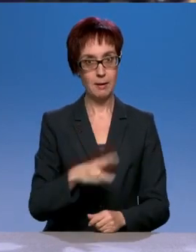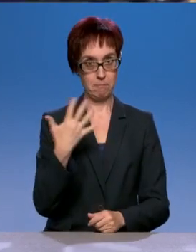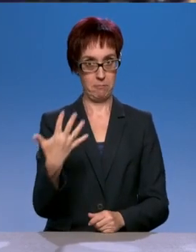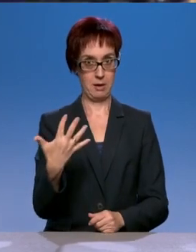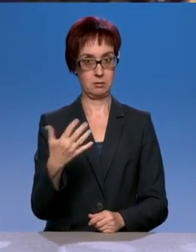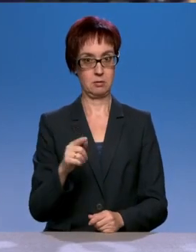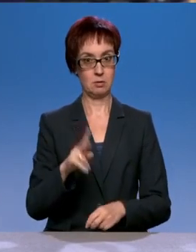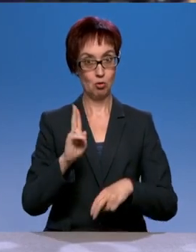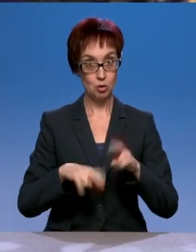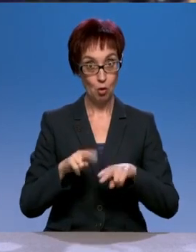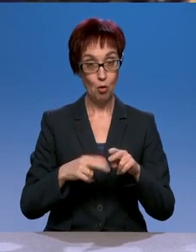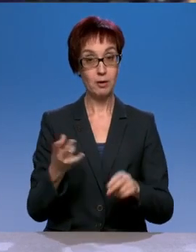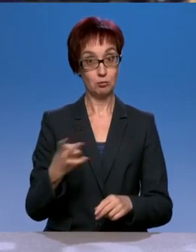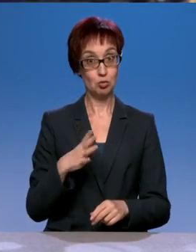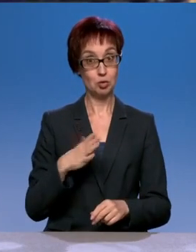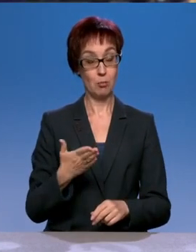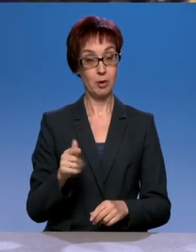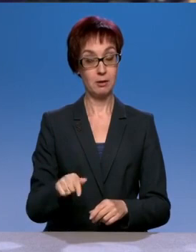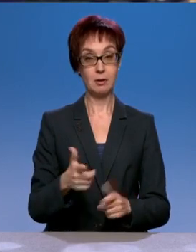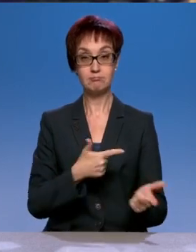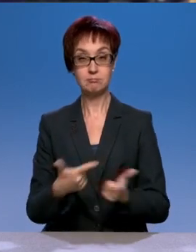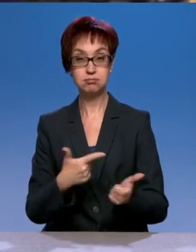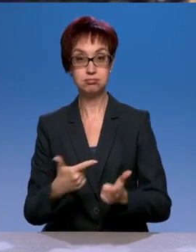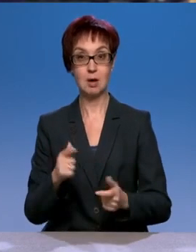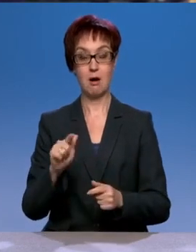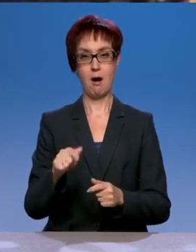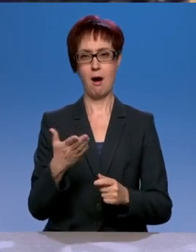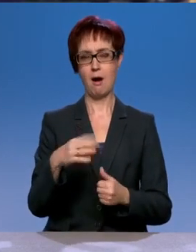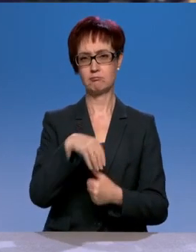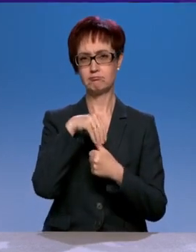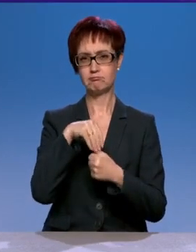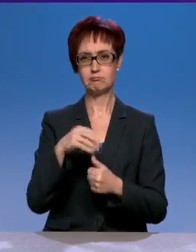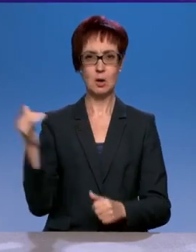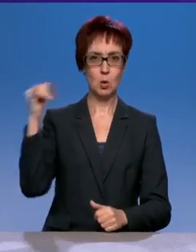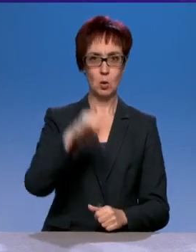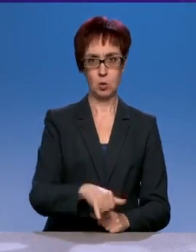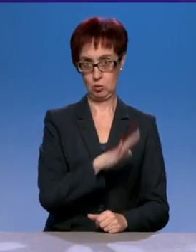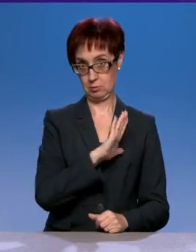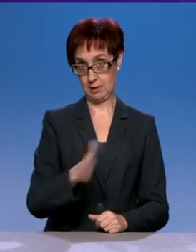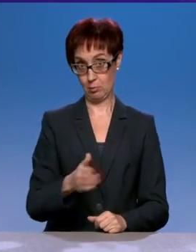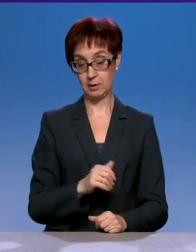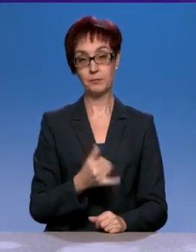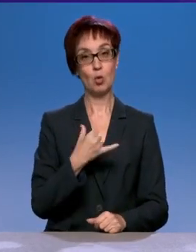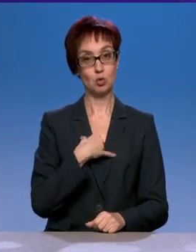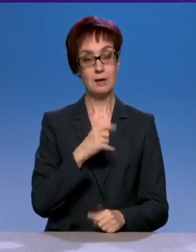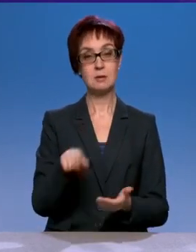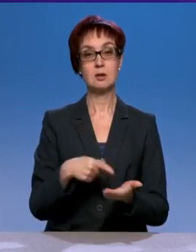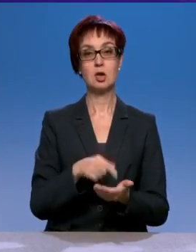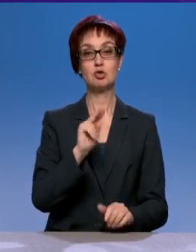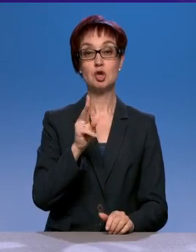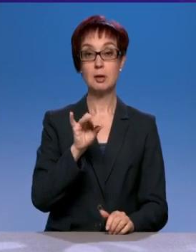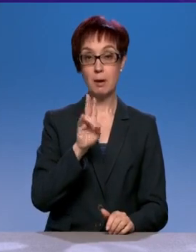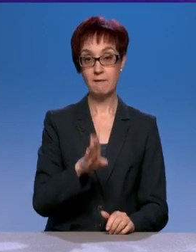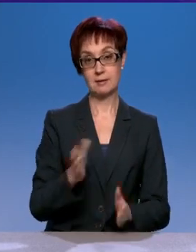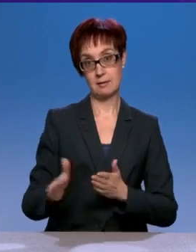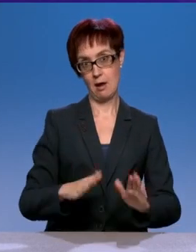никто не прилетел. Хорошо построили для людей. Ну да, для людей она осталась. У нас в Череповце хорошие дороги. И областные, и федеральные трассы в